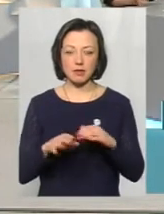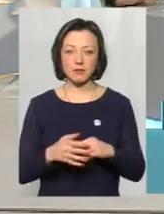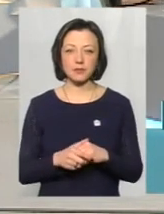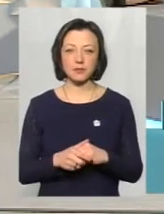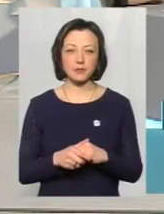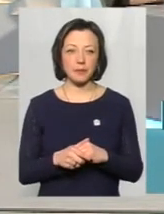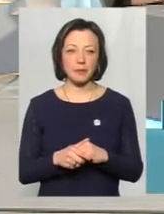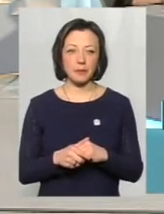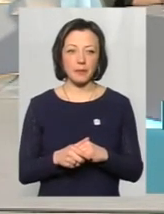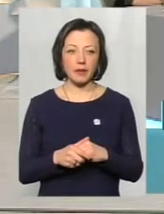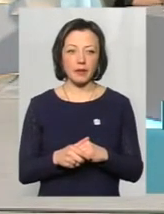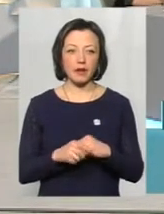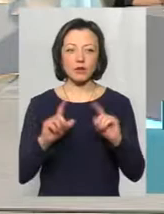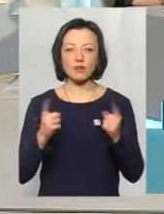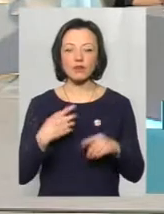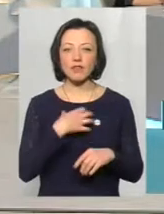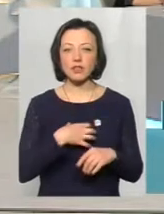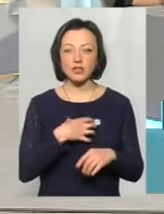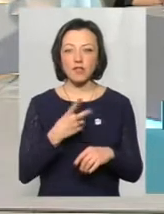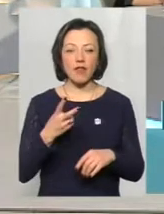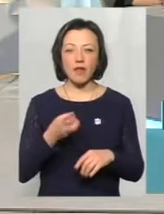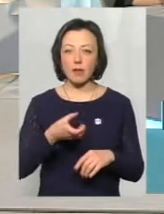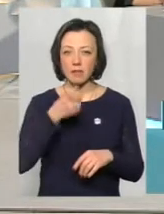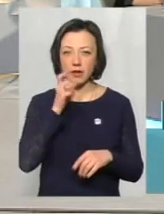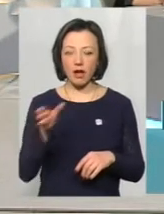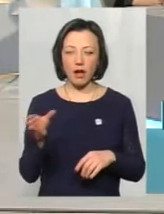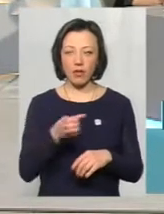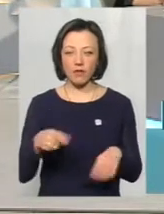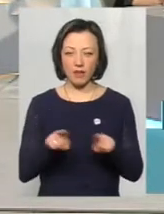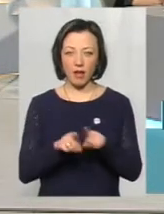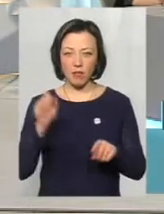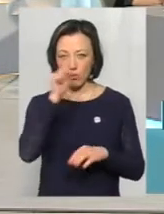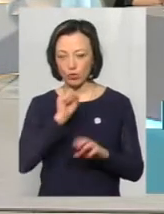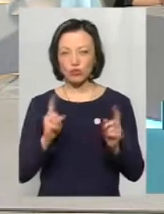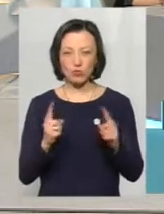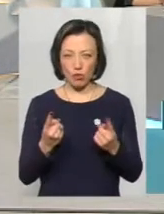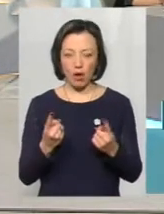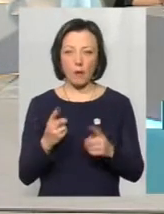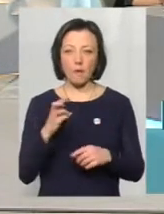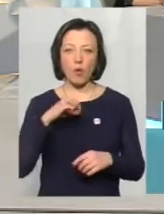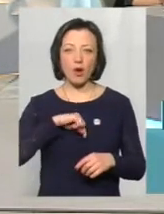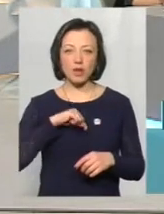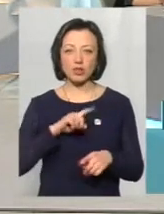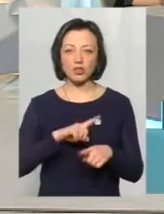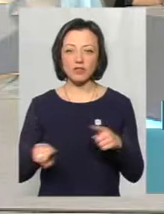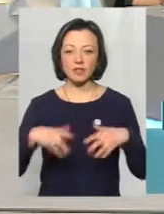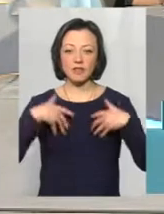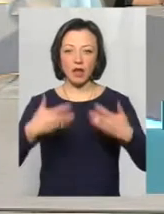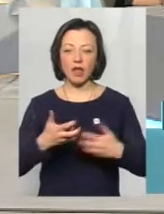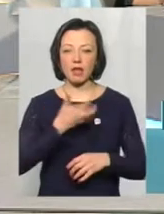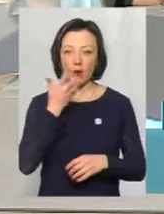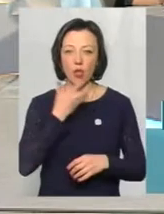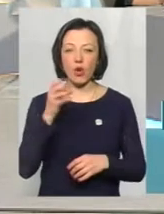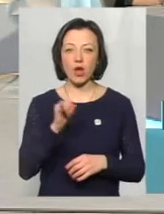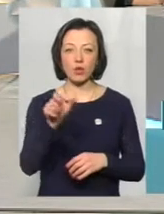Потім дуже важливо не вживати алкоголь в таку температуру. Чого? Організм швидше віддає тепло